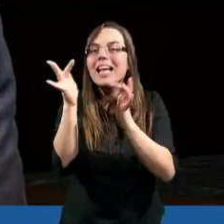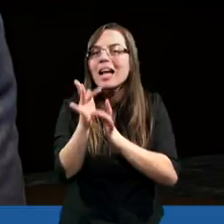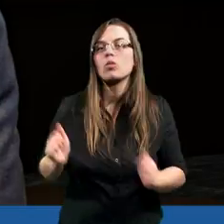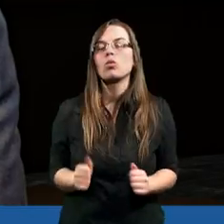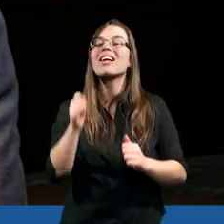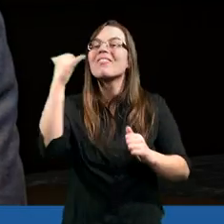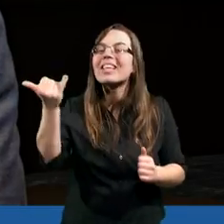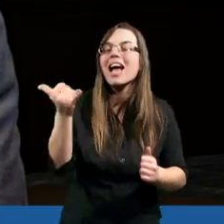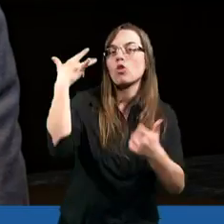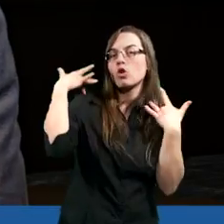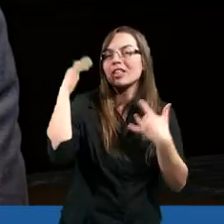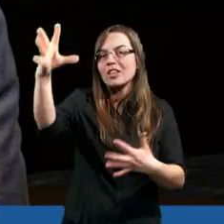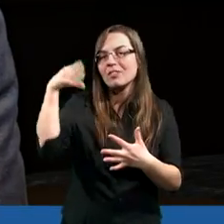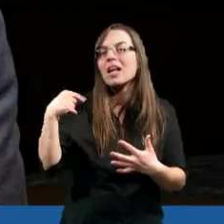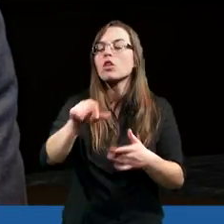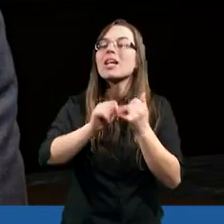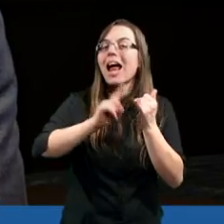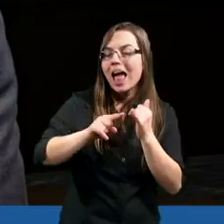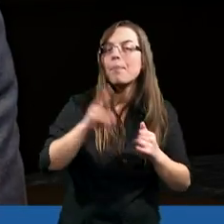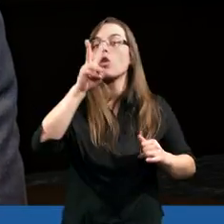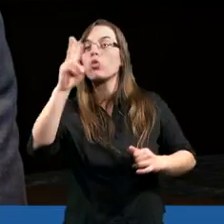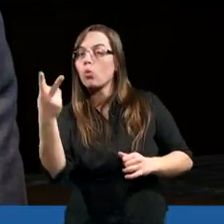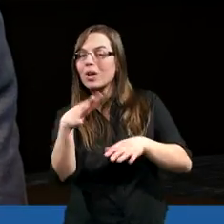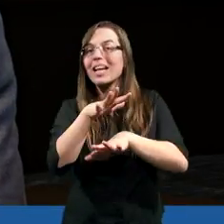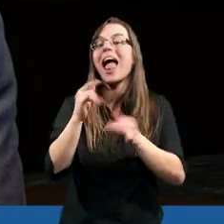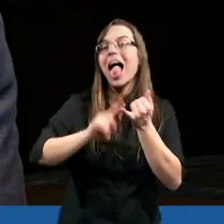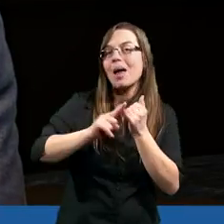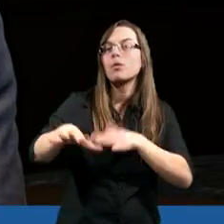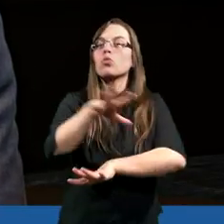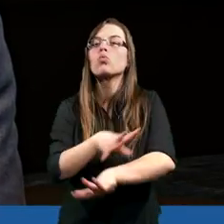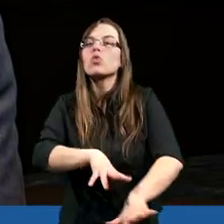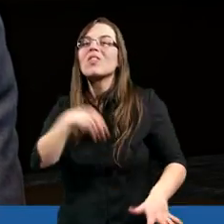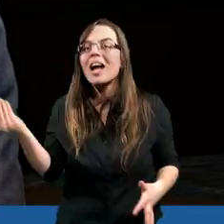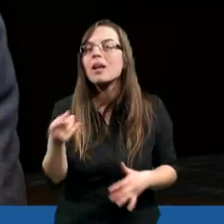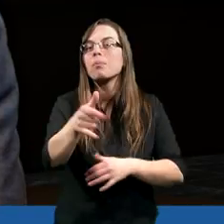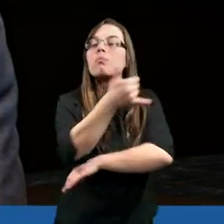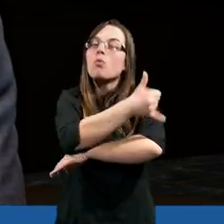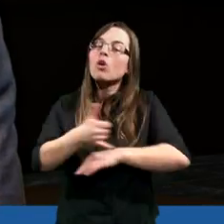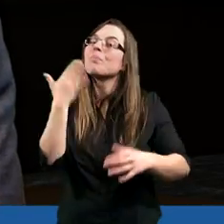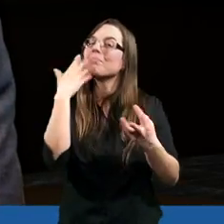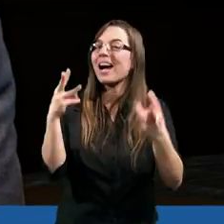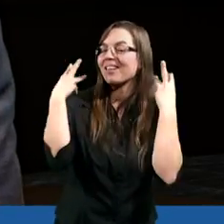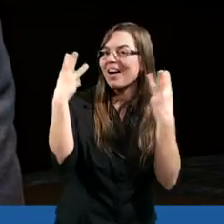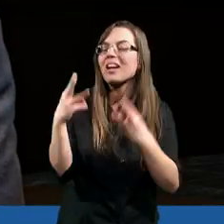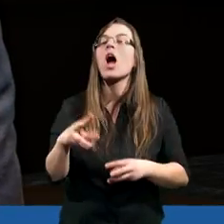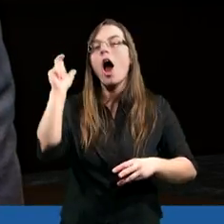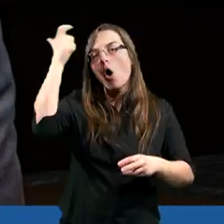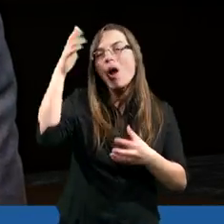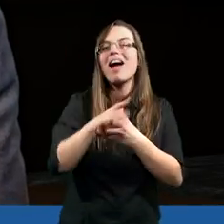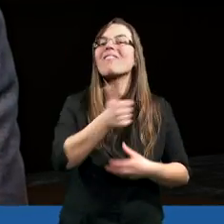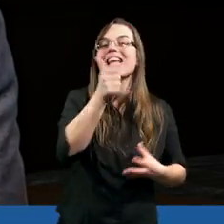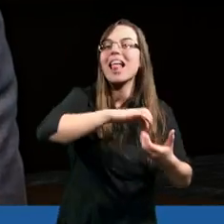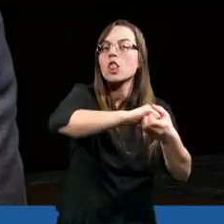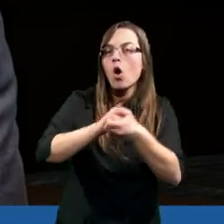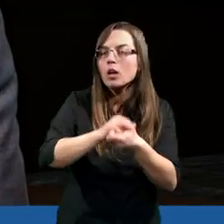wieczności. To jest jeden element. Drugi element Duch Święty. Dlaczego Duch Święty odgrywa tak bardzo ważną rolę w jedności?